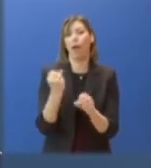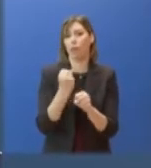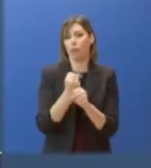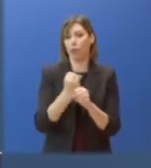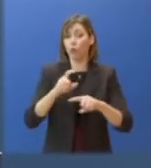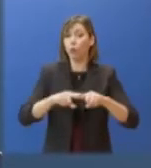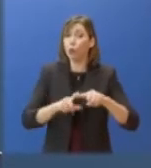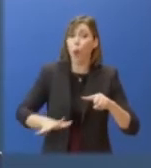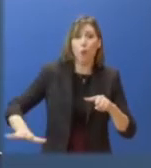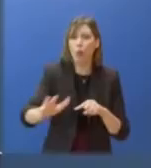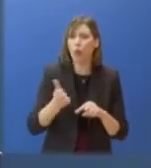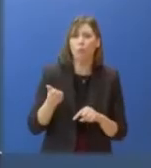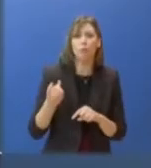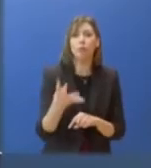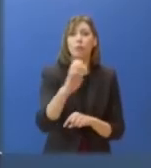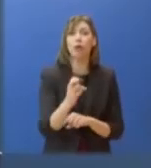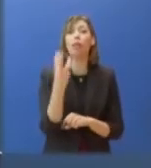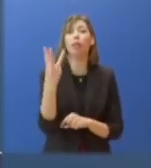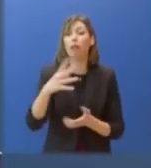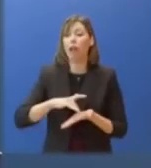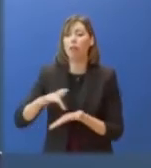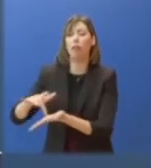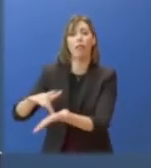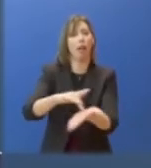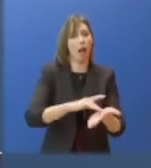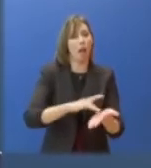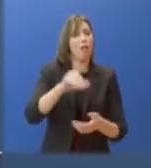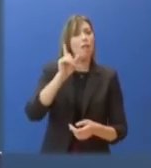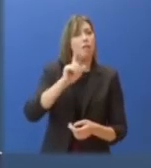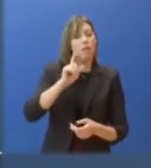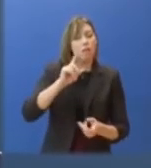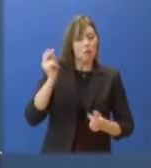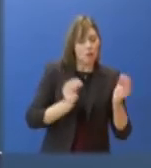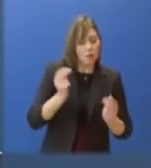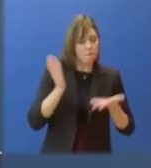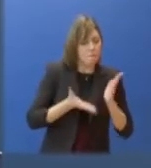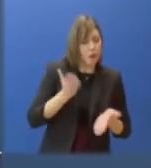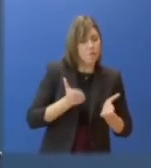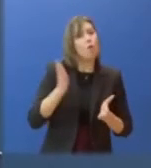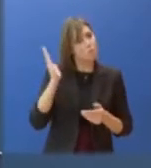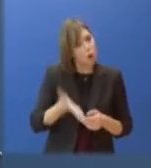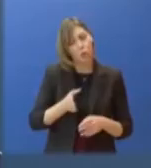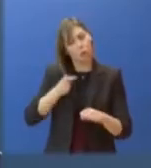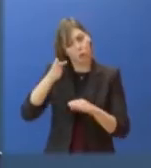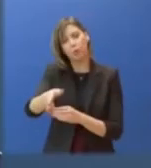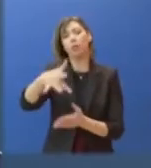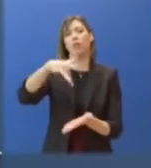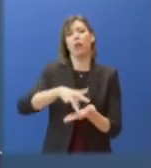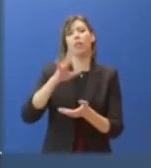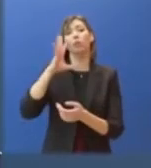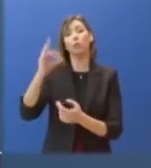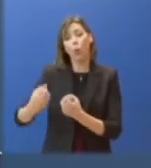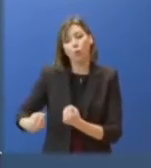κέντρα σε όλη την Ελλάδα όπου οι γυναίκες που δοκιμάζονται βρίσκουν κοινωνική, ψυχολογική αλλά και νομική υποστήριξη. Λειτουργούν 19 ξενώνες